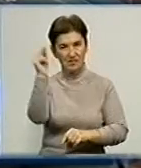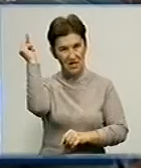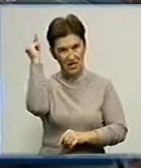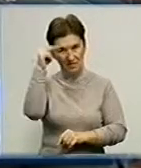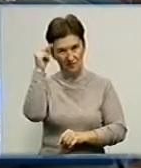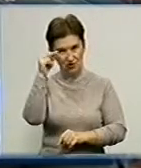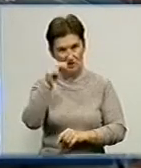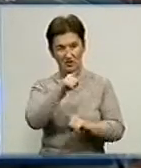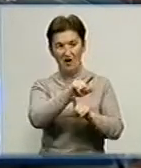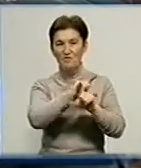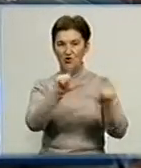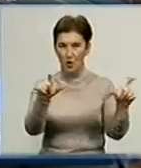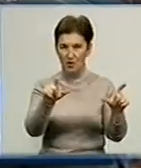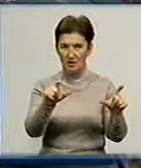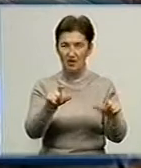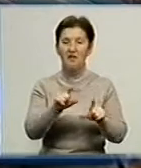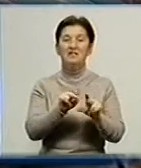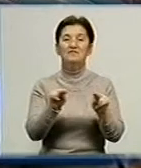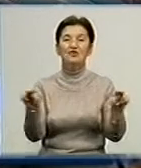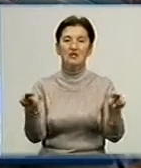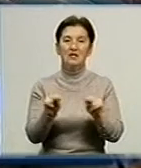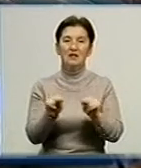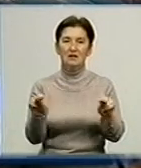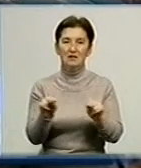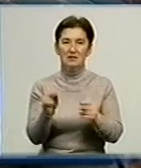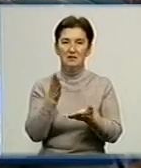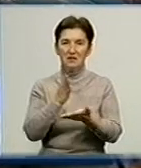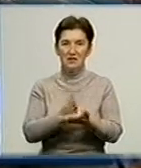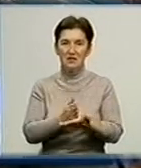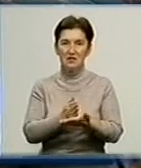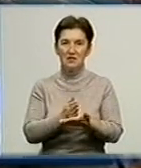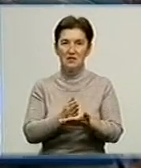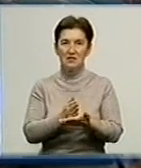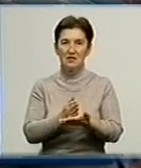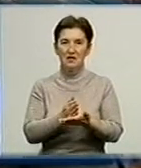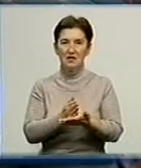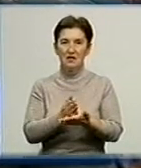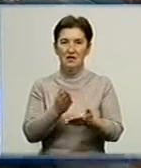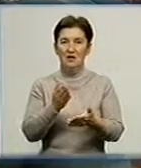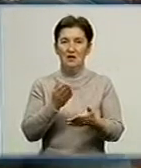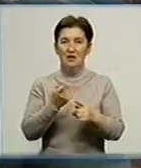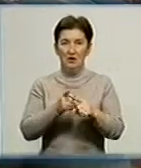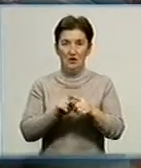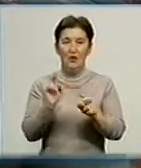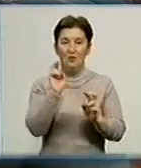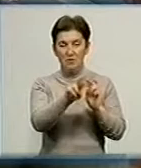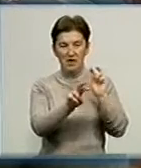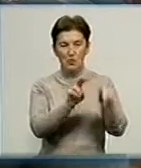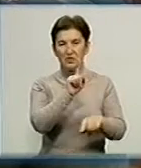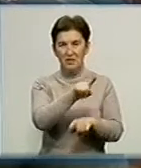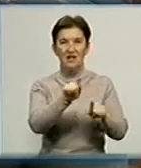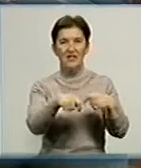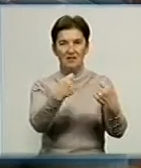отримував освіту. Тобто, певні вчителя, які приходили до нього, давали йому